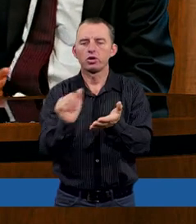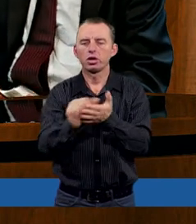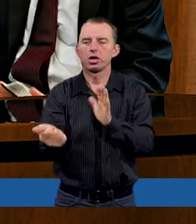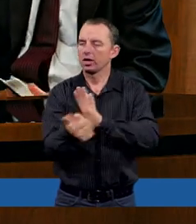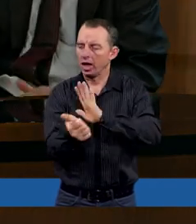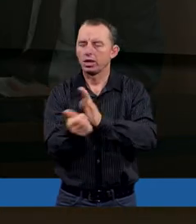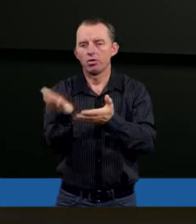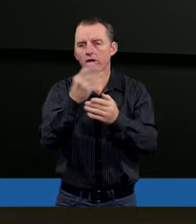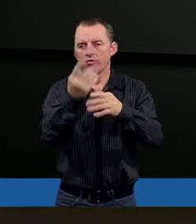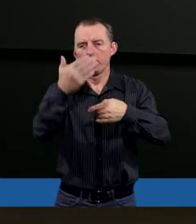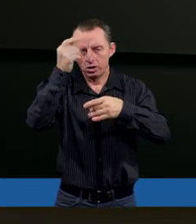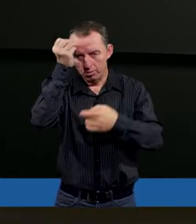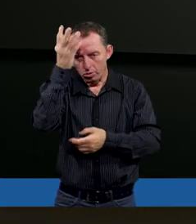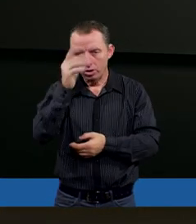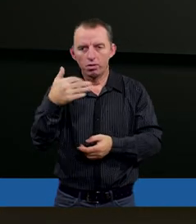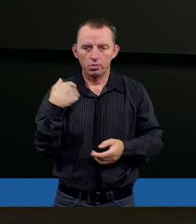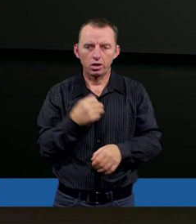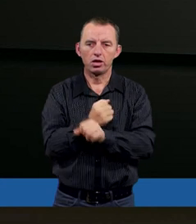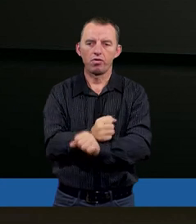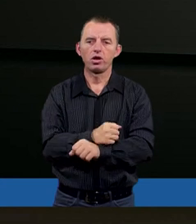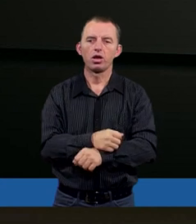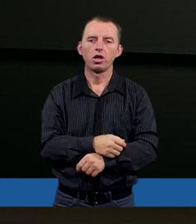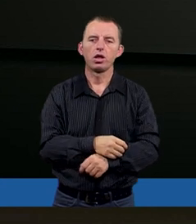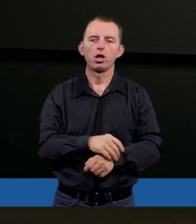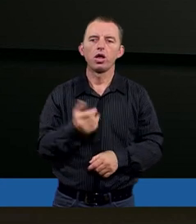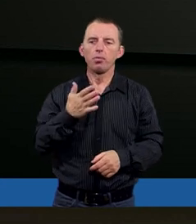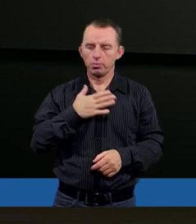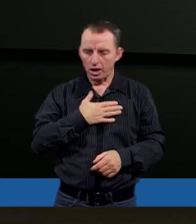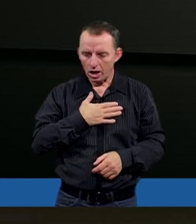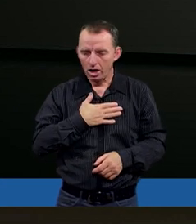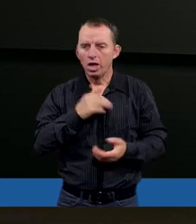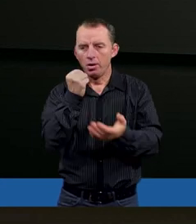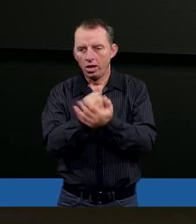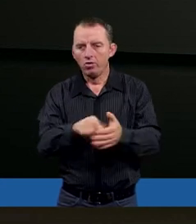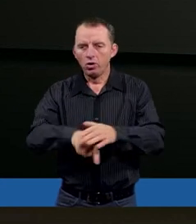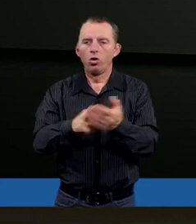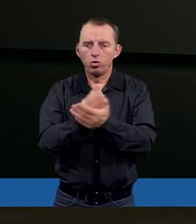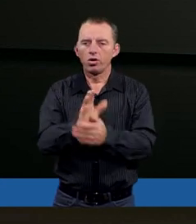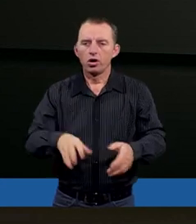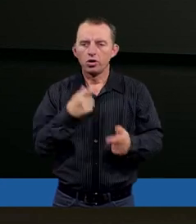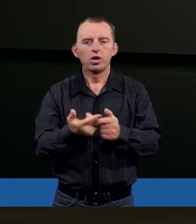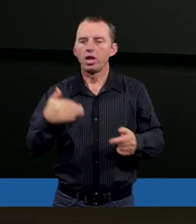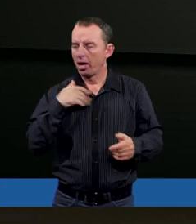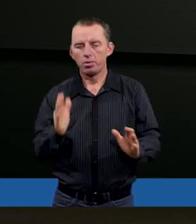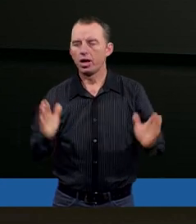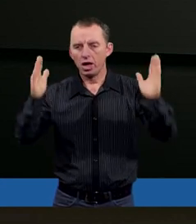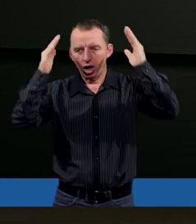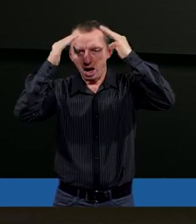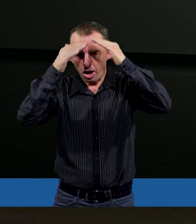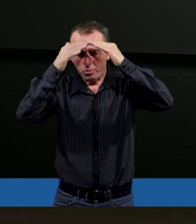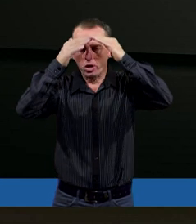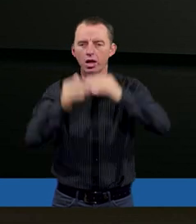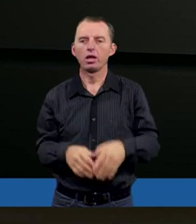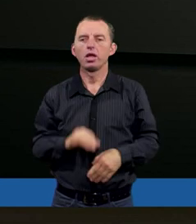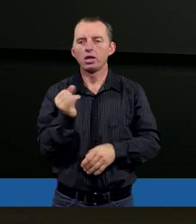czwartej Mojżeszowej. Oni byli lewitami, a więc jako lewici mieli prawo do usługiwania w świątyni, ale nie byli kapłanami jak